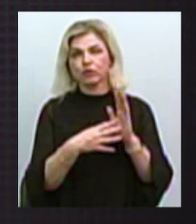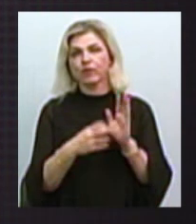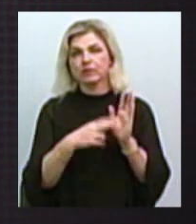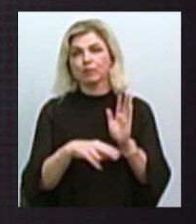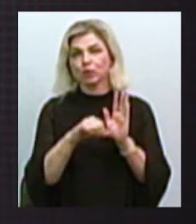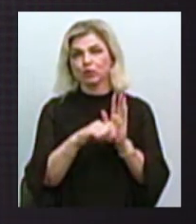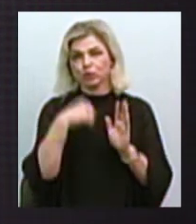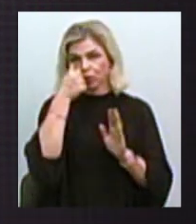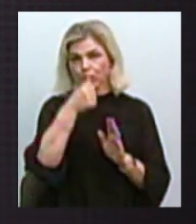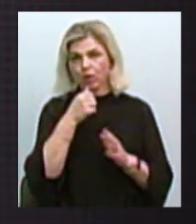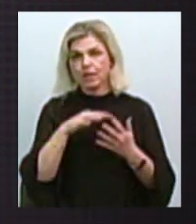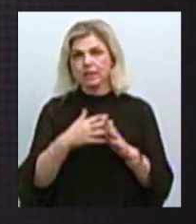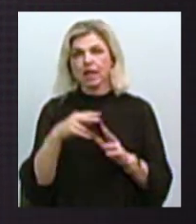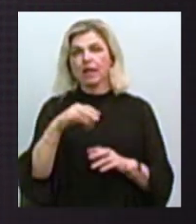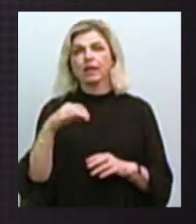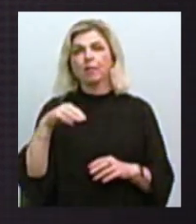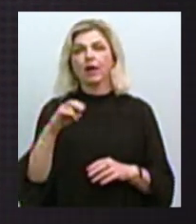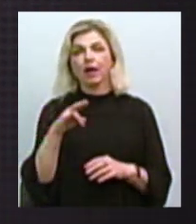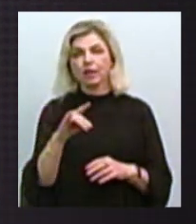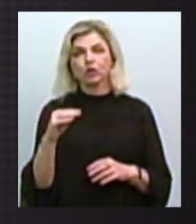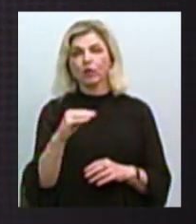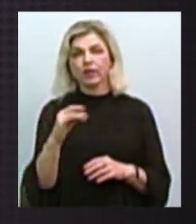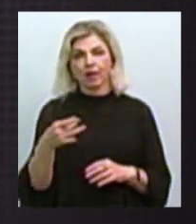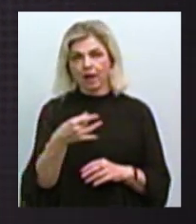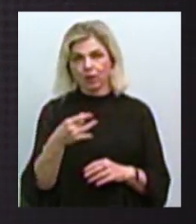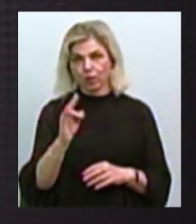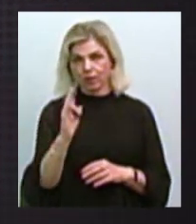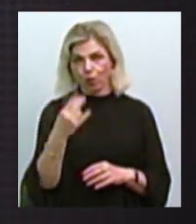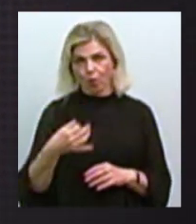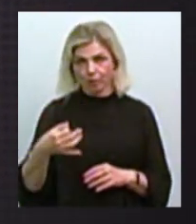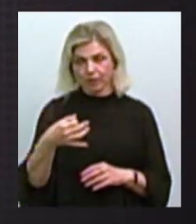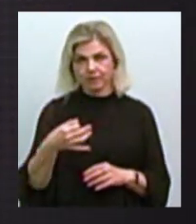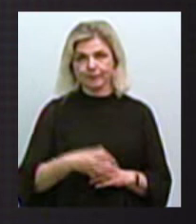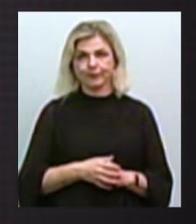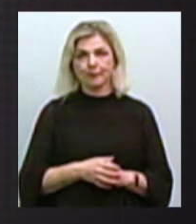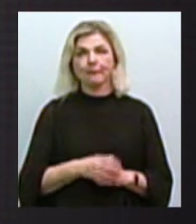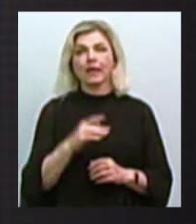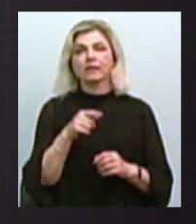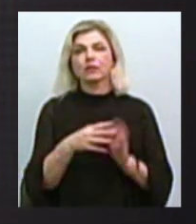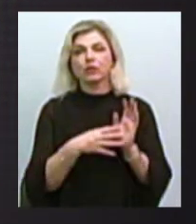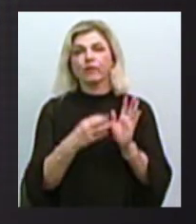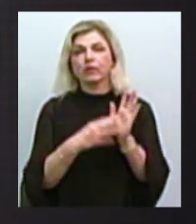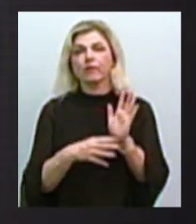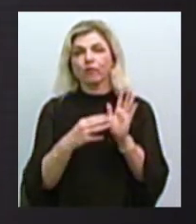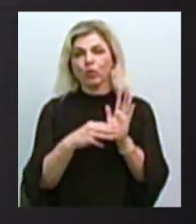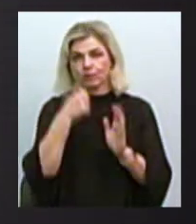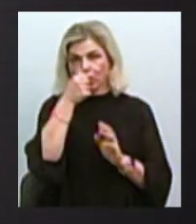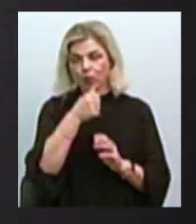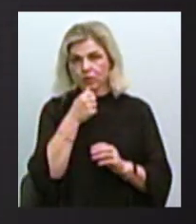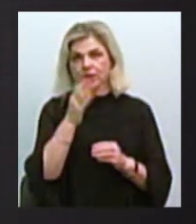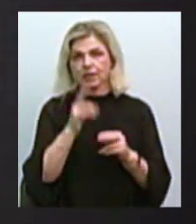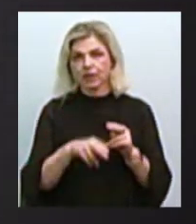року в селі Лимани Жовтневого району Миколаївської області. У 1998 році закінчив